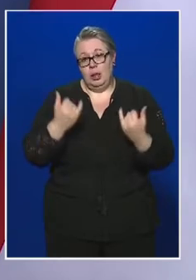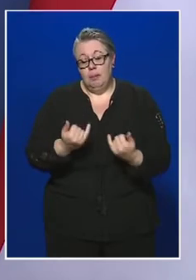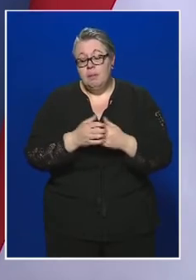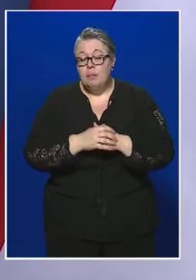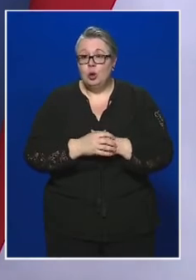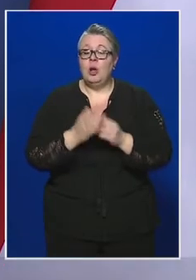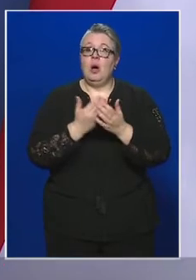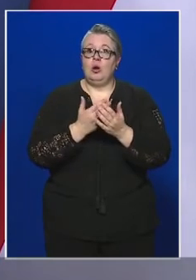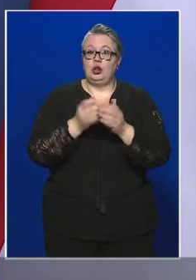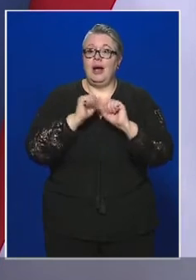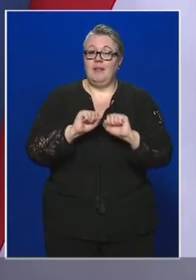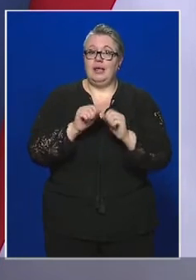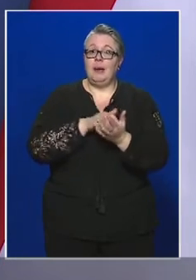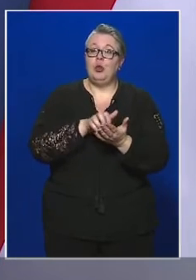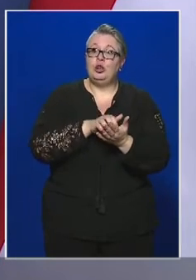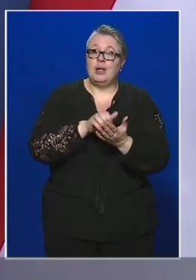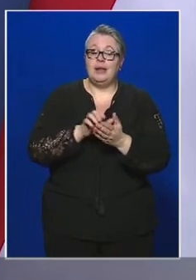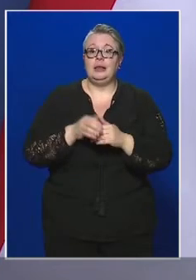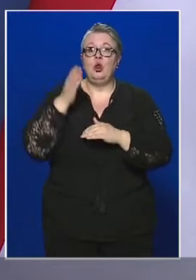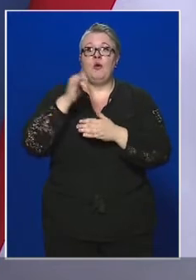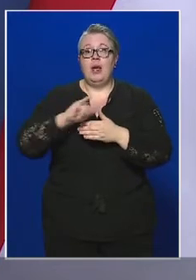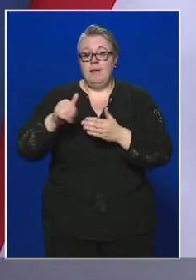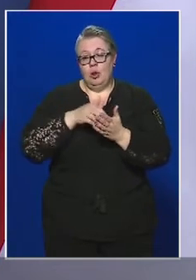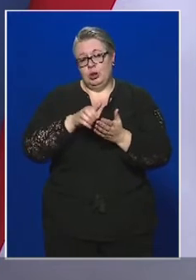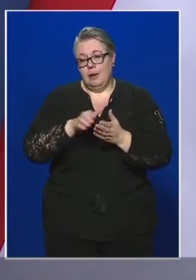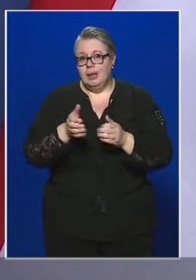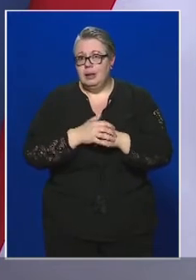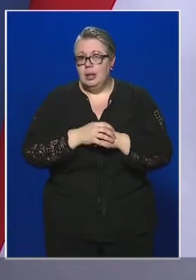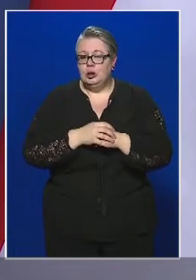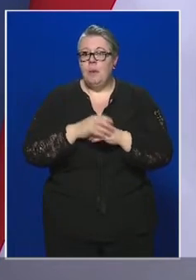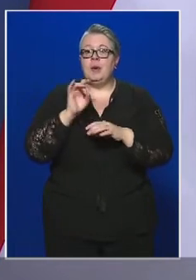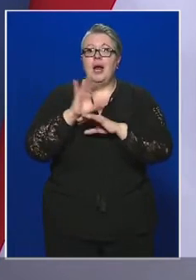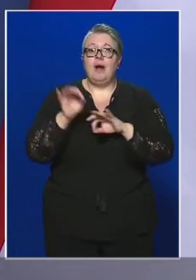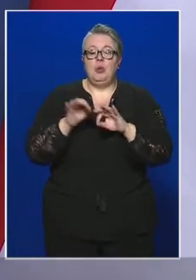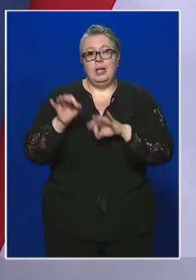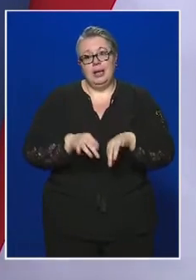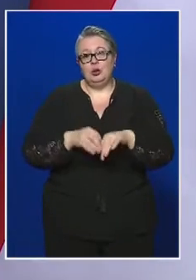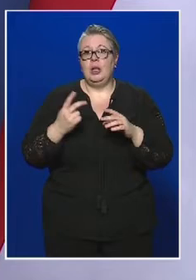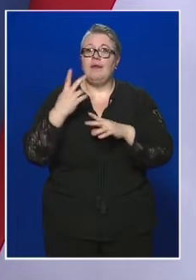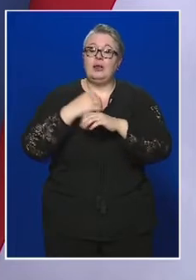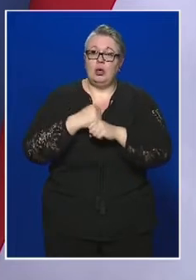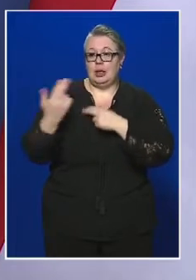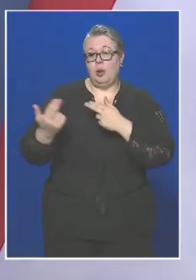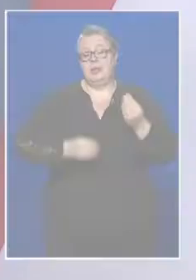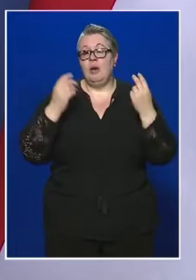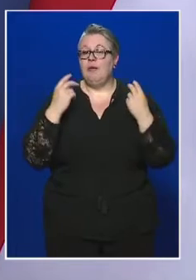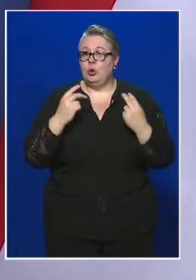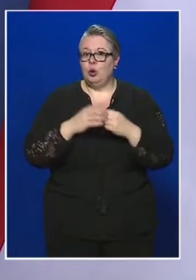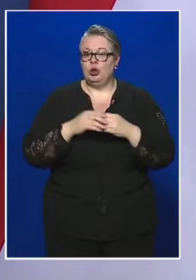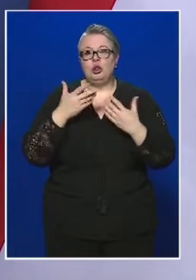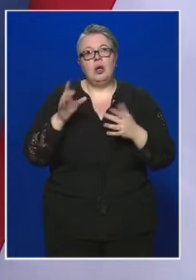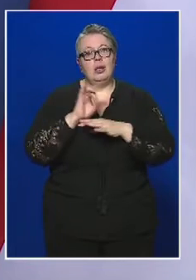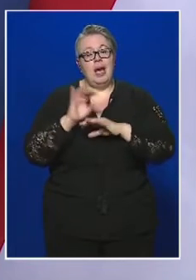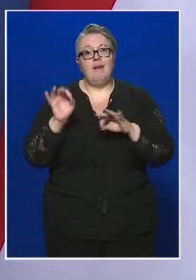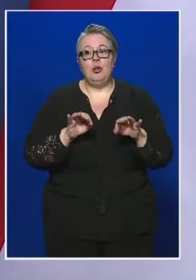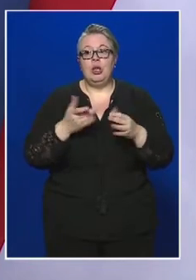A gazdaságvédelem költségvetése, jövőévi költségvetés a járványügyi készültség fenntartása mellett. Egy nagy